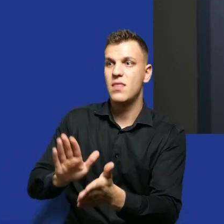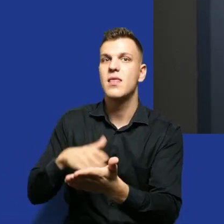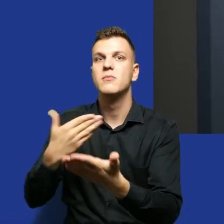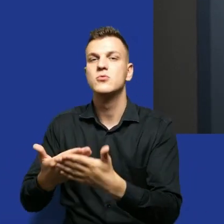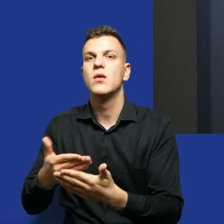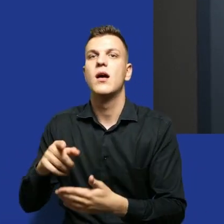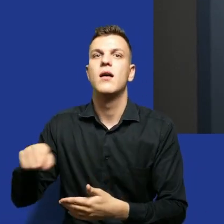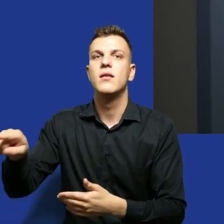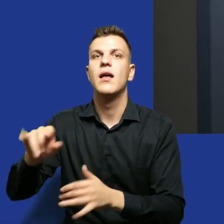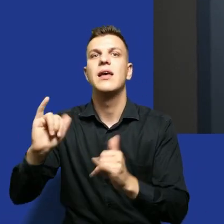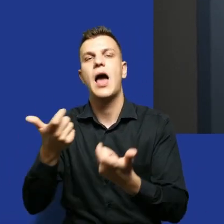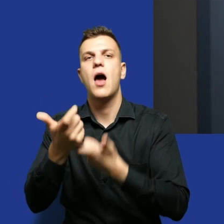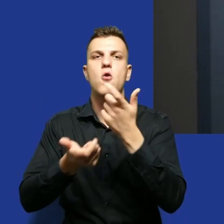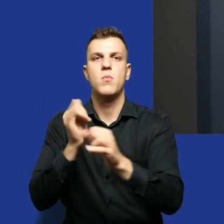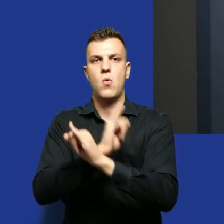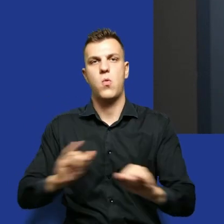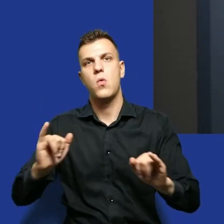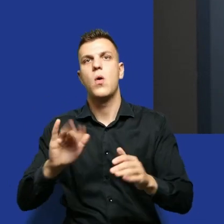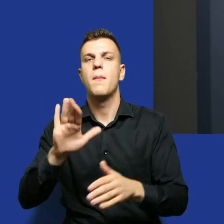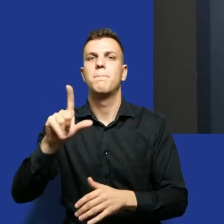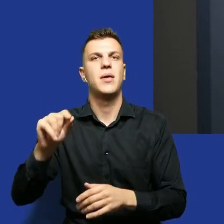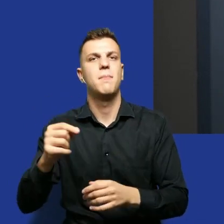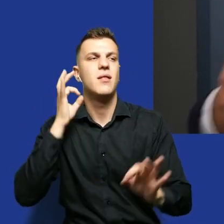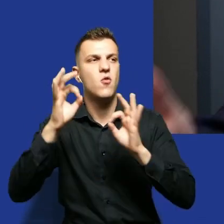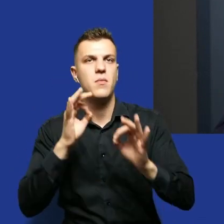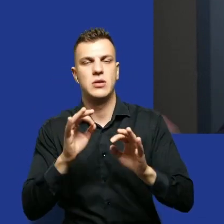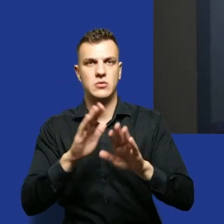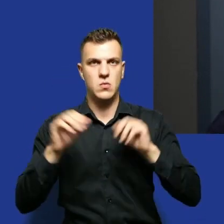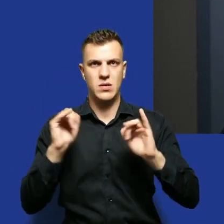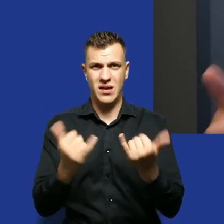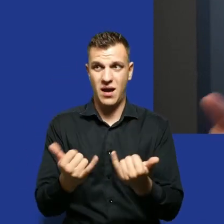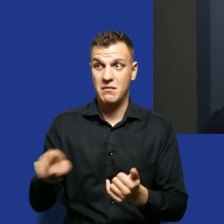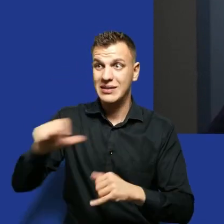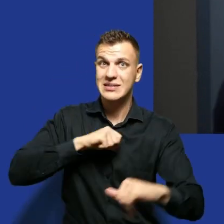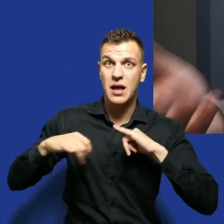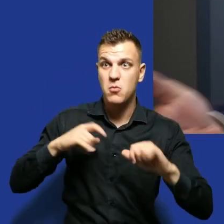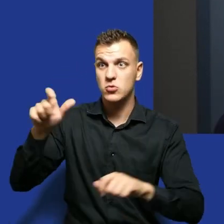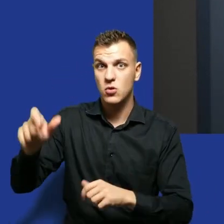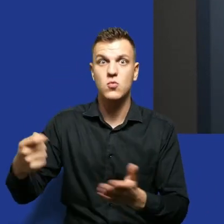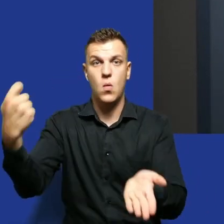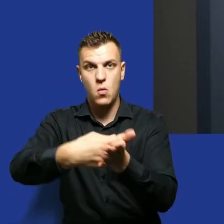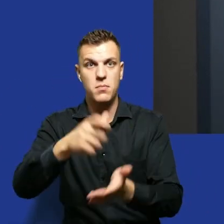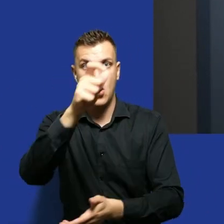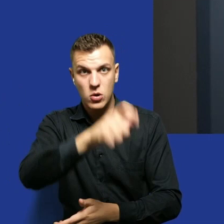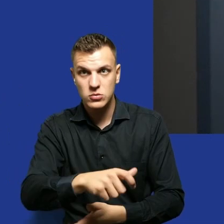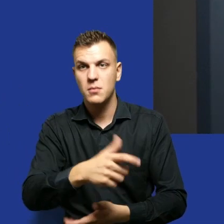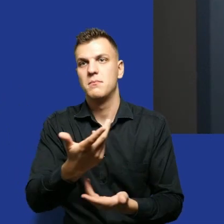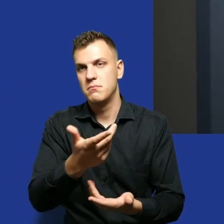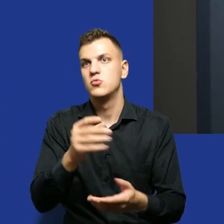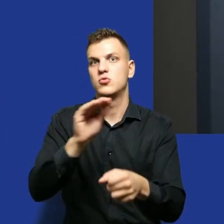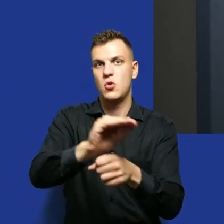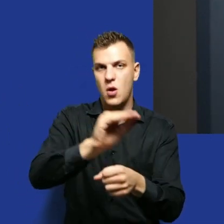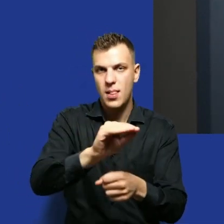i nie odpowiadać na informację publiczną. Samorządy wykupują taką usługę, wysyłają ludzi na szkolenia i